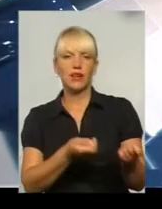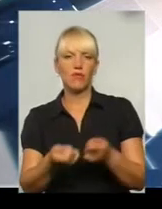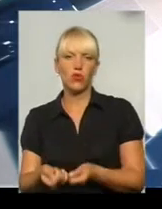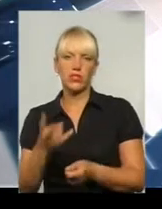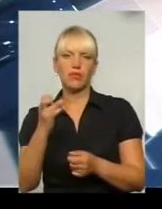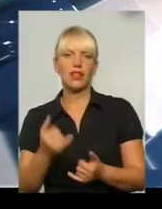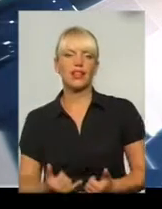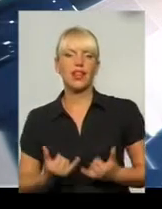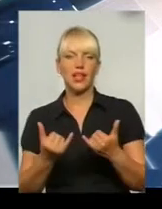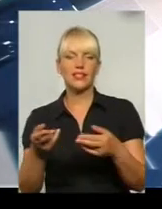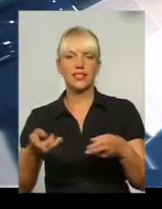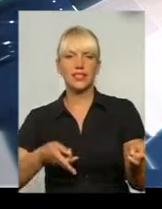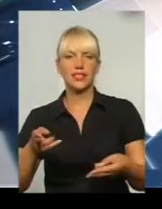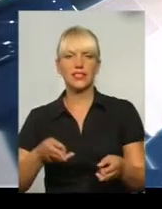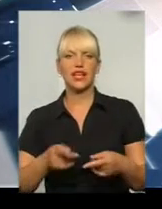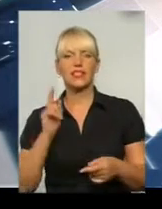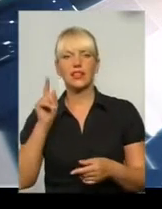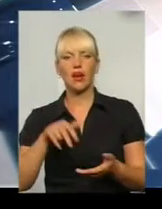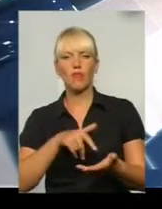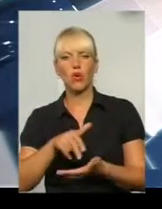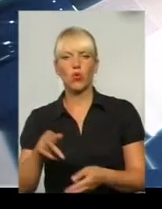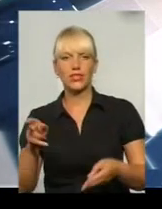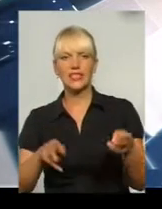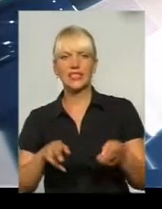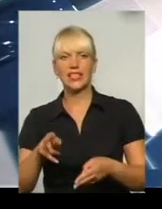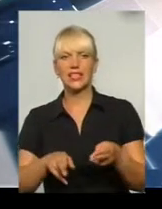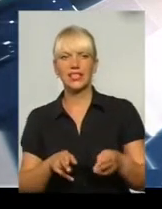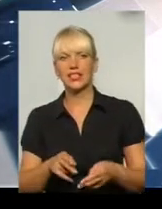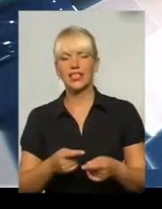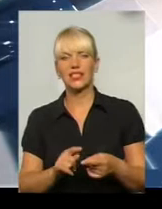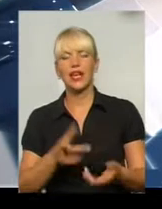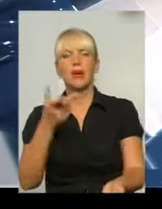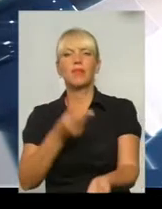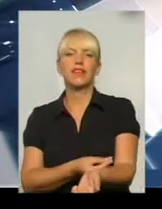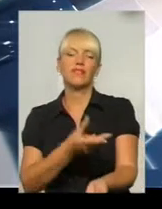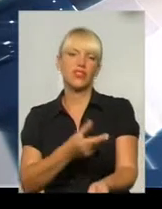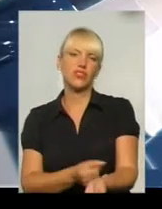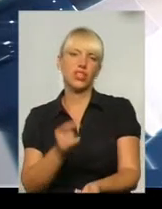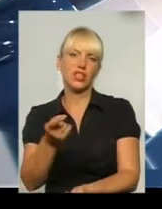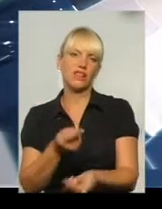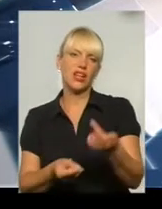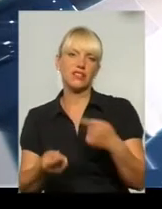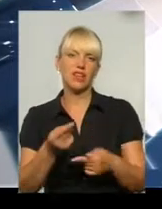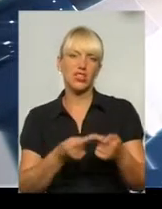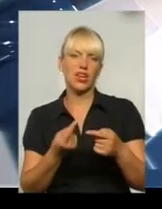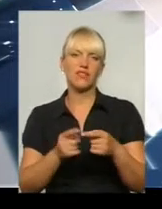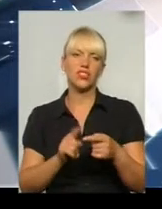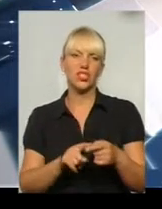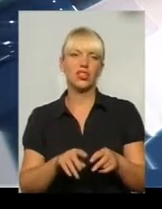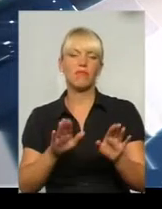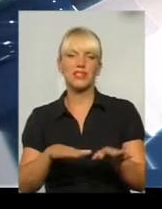стерилизації. Вони там проходять стерилизацію, стерилизки, і поверняємо в те же місця